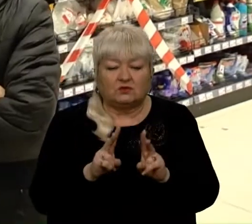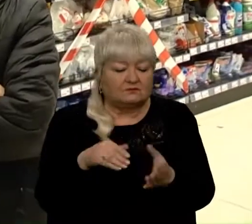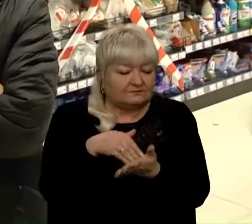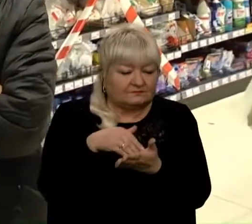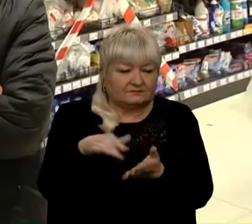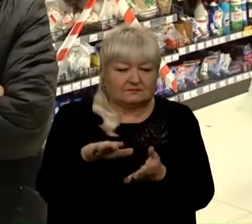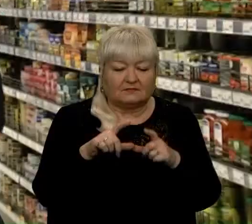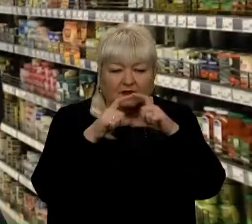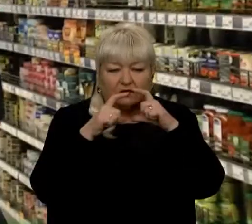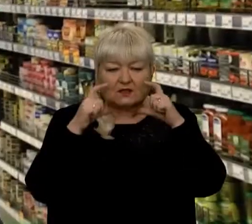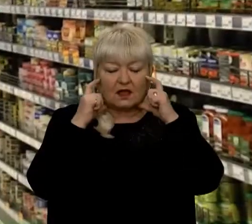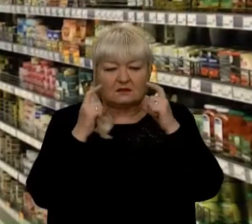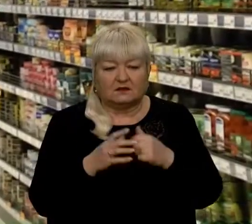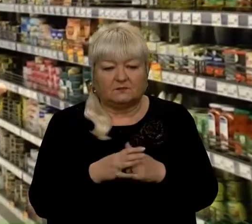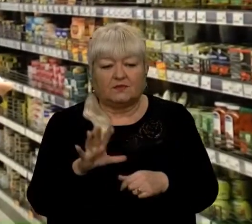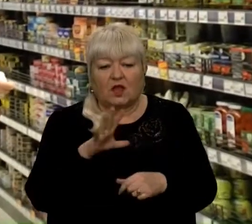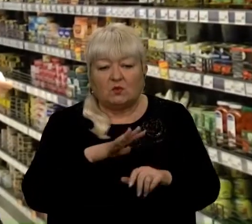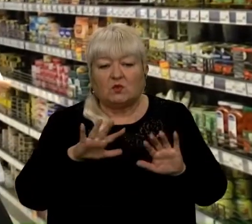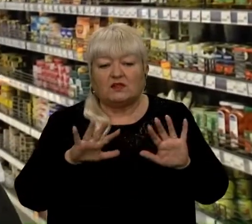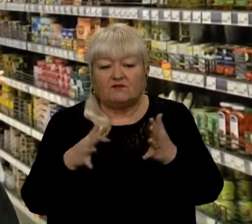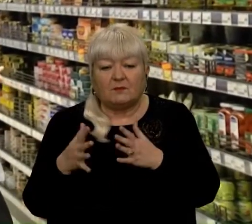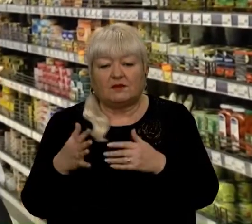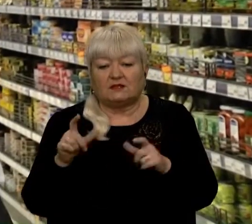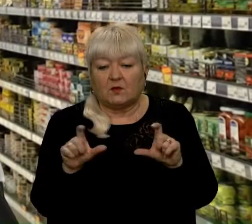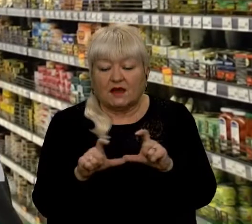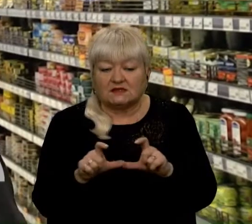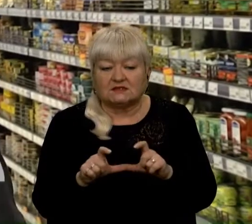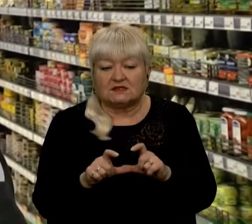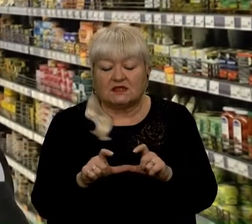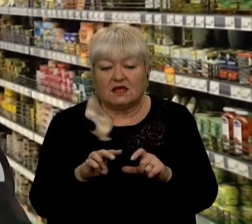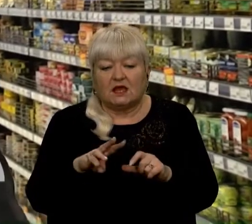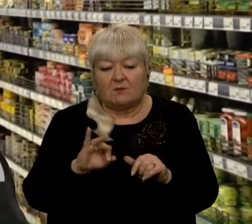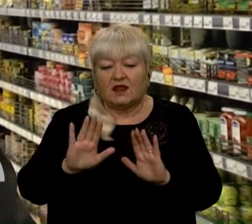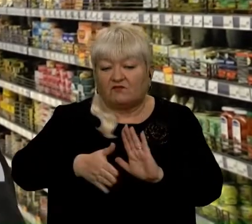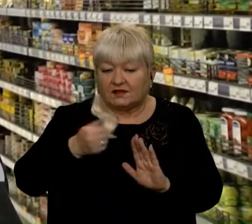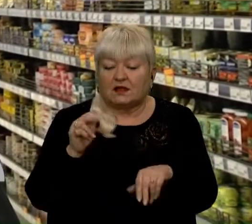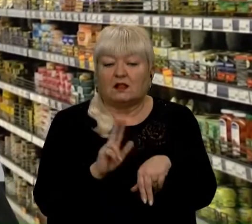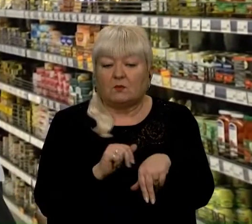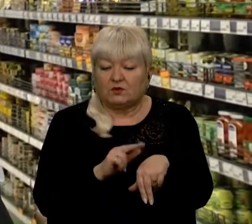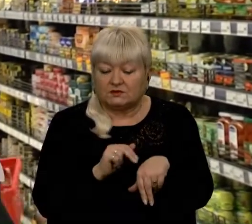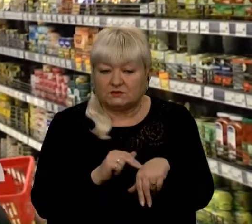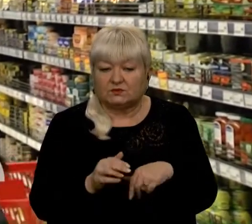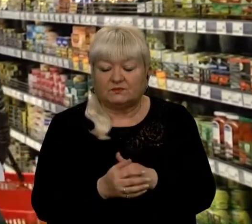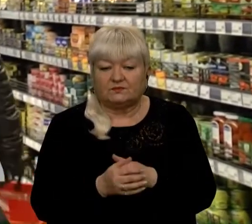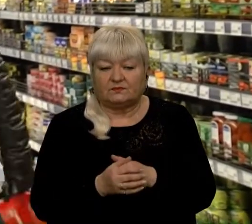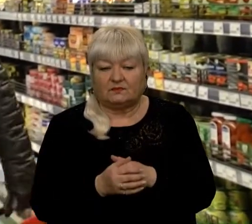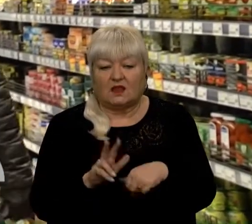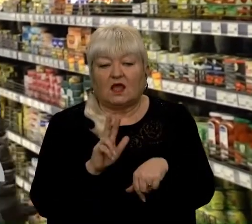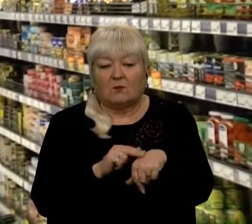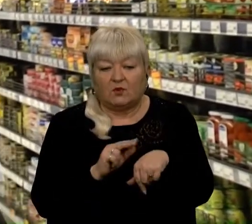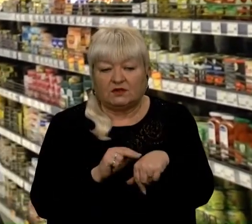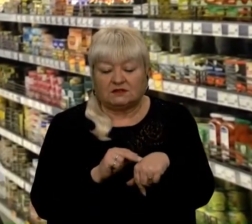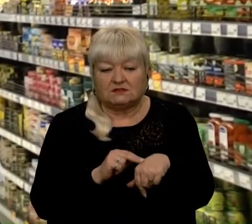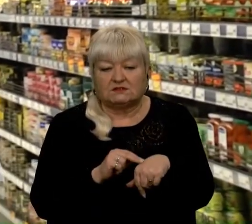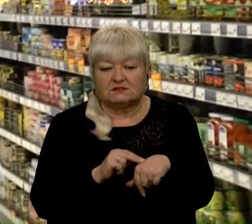одягати. Були випадки в нас в магазині таких, ми викликали поліцію, поліція складала на